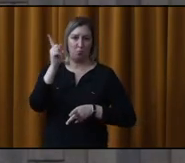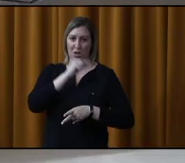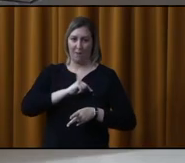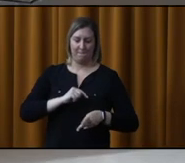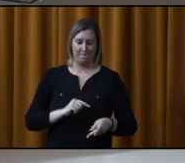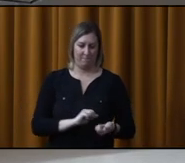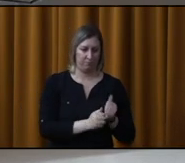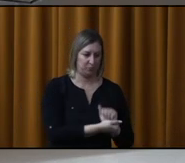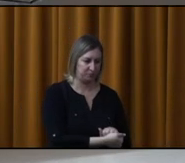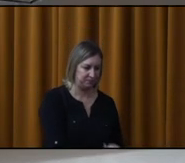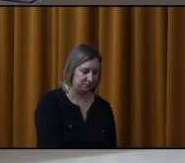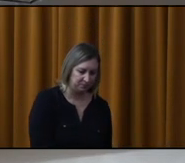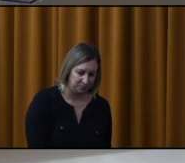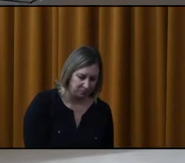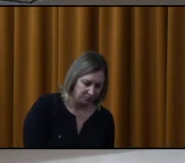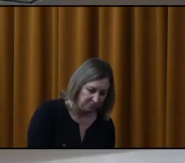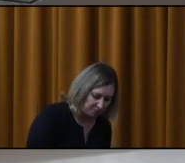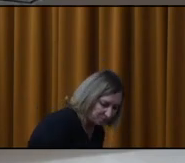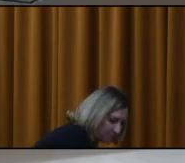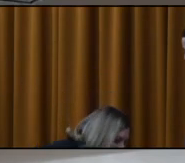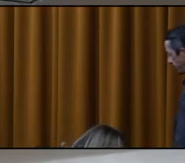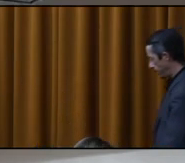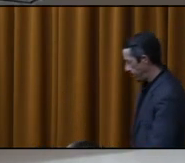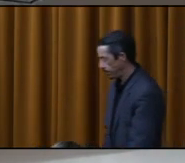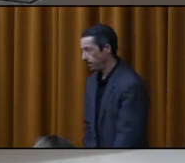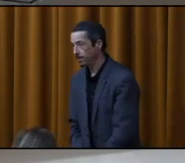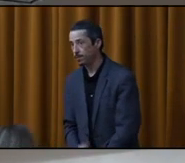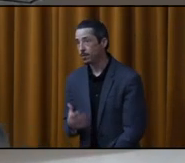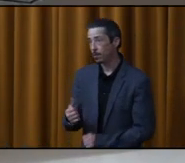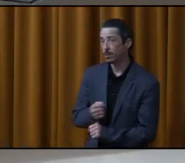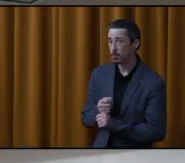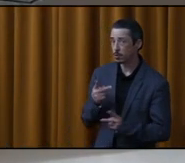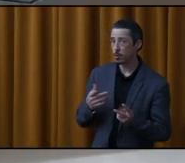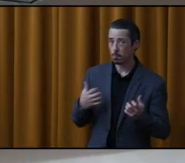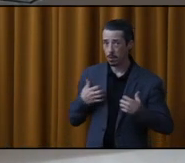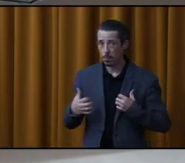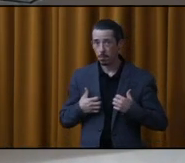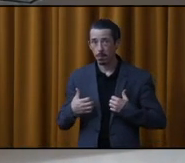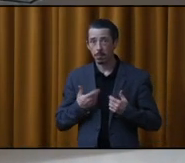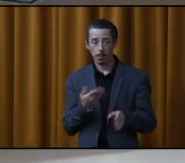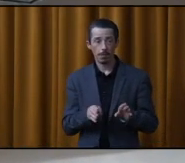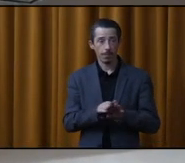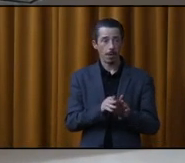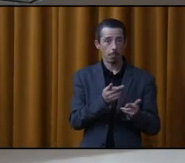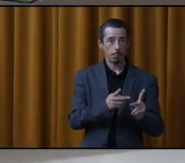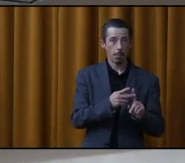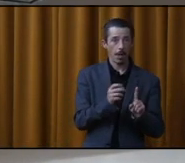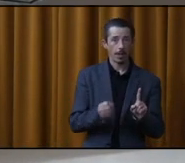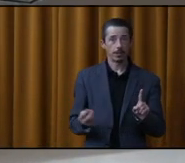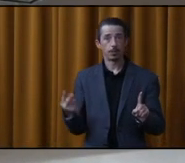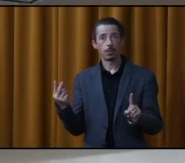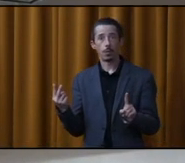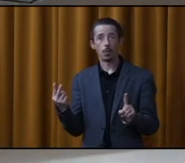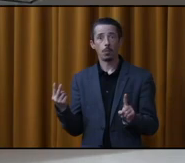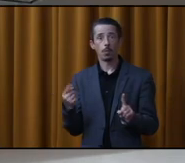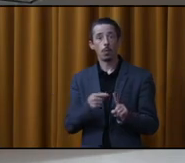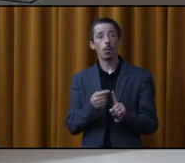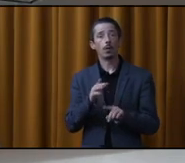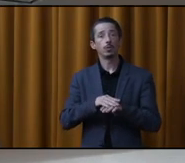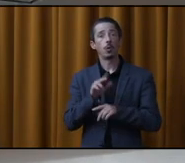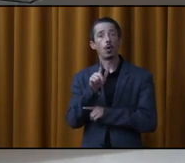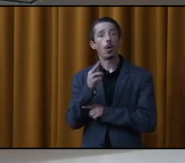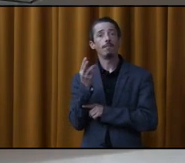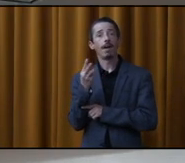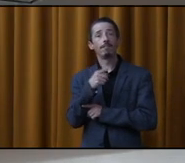gens se plaignent, mais pendant ce temps-là, vous fermez un parc, il en reste deux, là, vous ne'avez pas répondu qu'est-ce qui va se passer pour Lefebvre, mais on m'avait